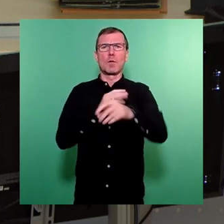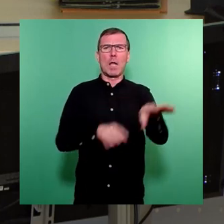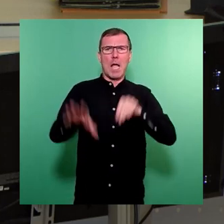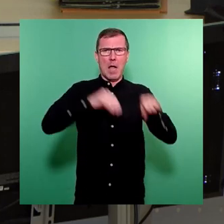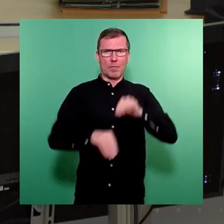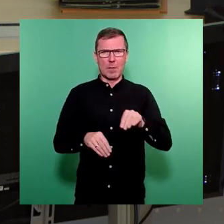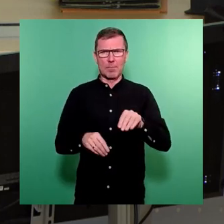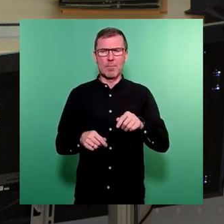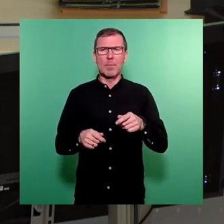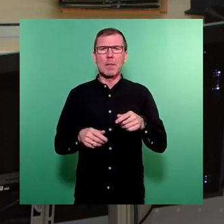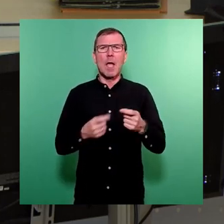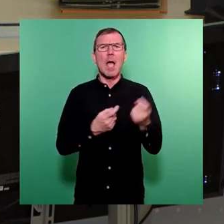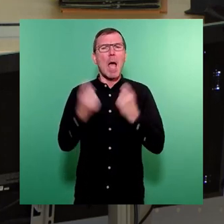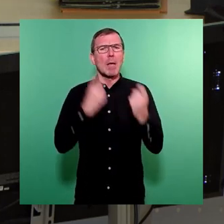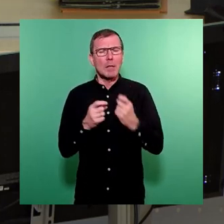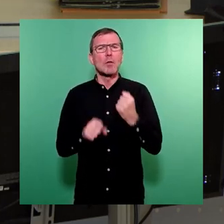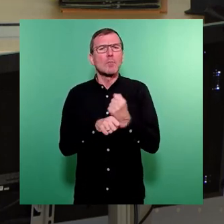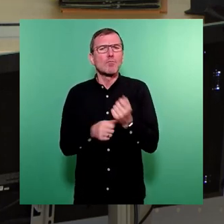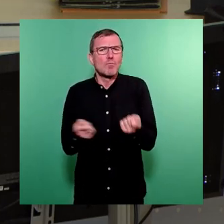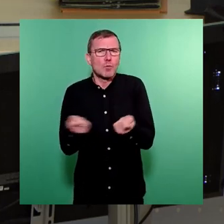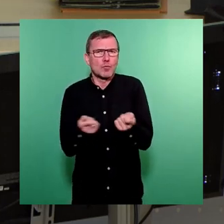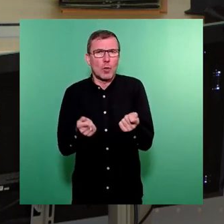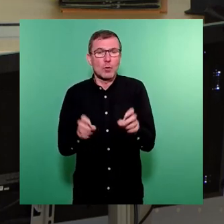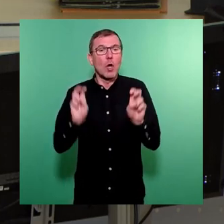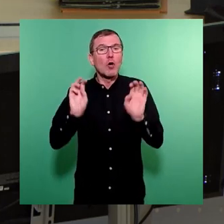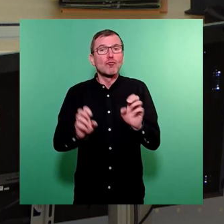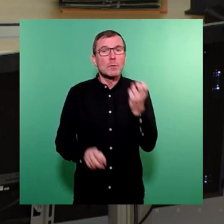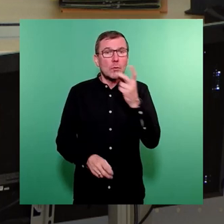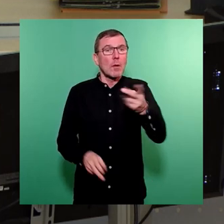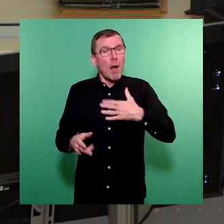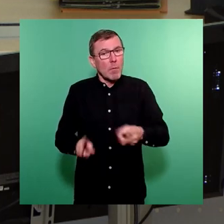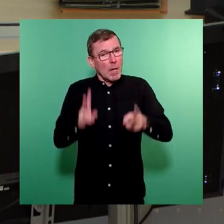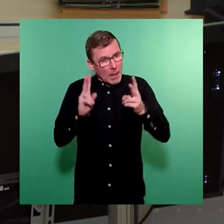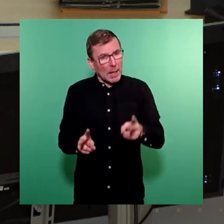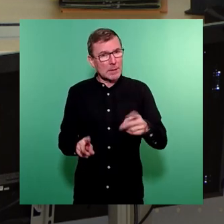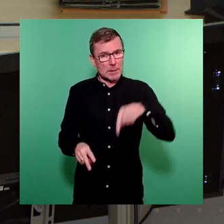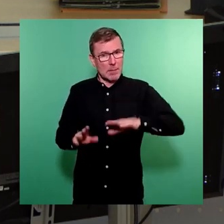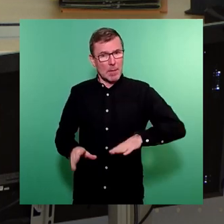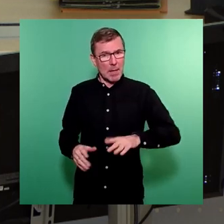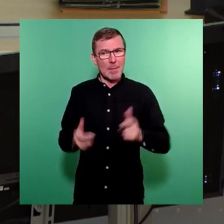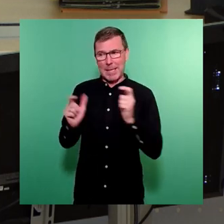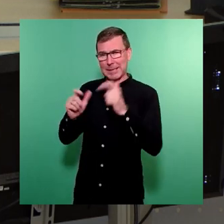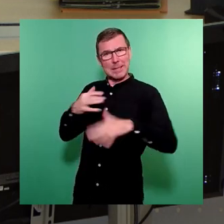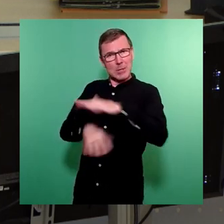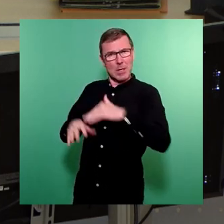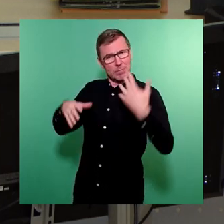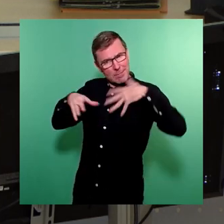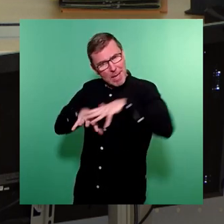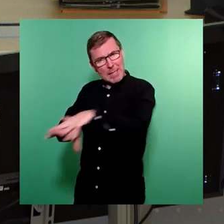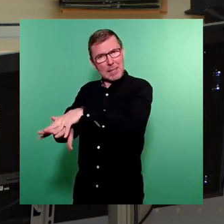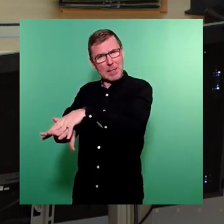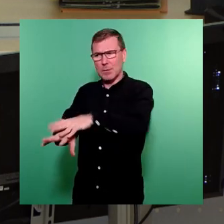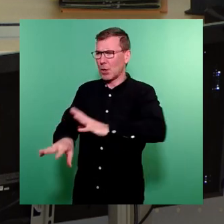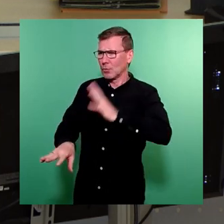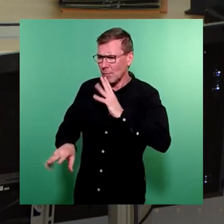muss gesteuert werden und nur wenn Schutzsuchende, die ein Recht haben hier zu bleiben, wirklich in die Gesellschaft integriert werden, das heißt wirklich unterkommen, sie Sprache,